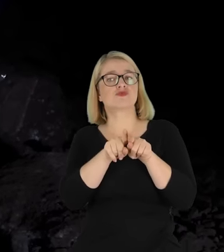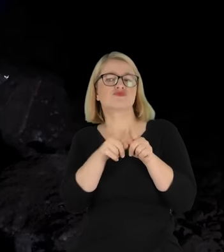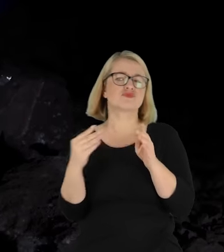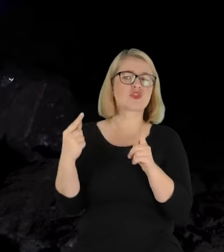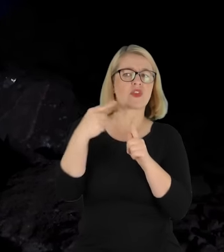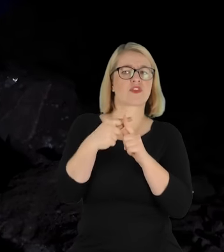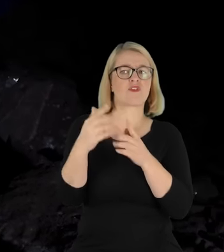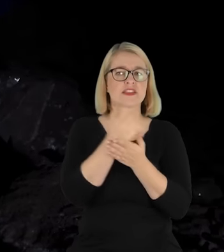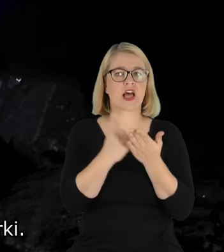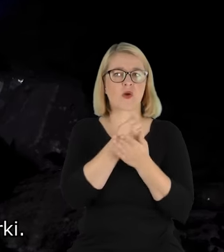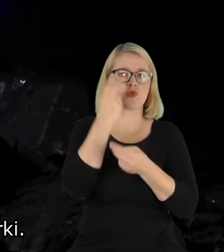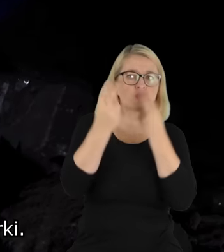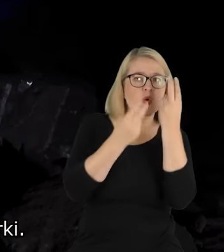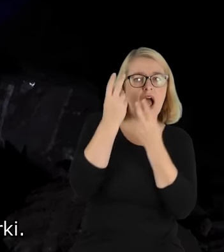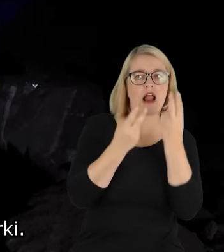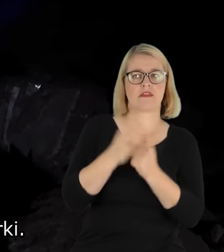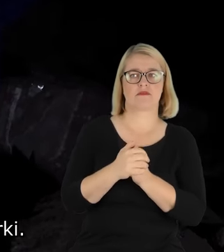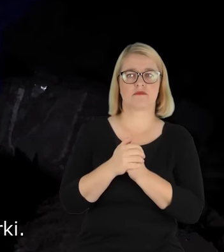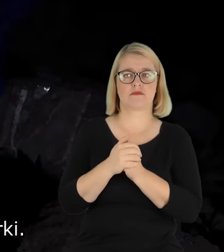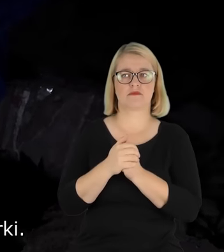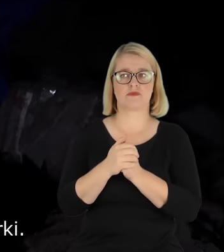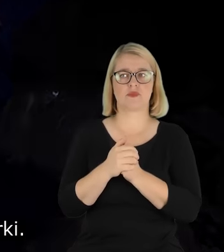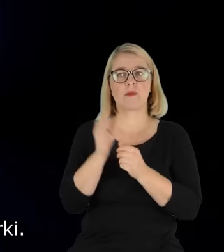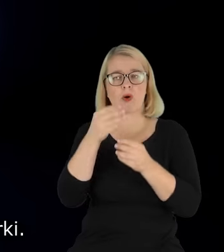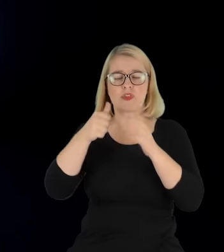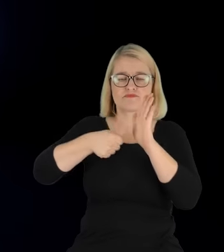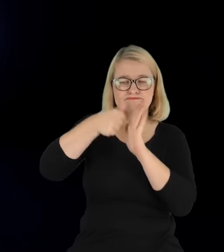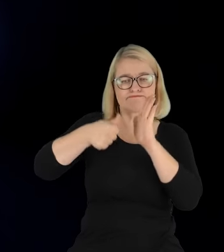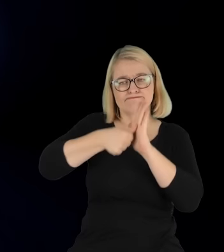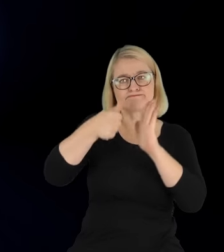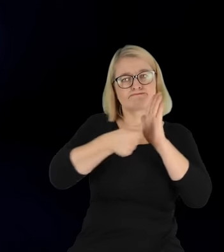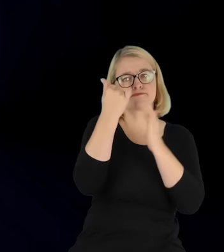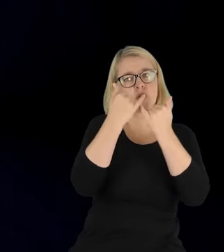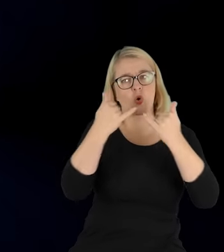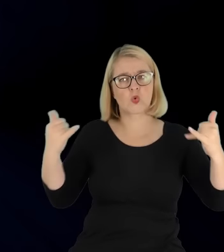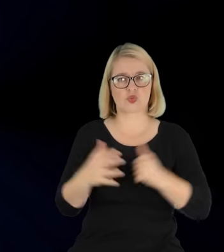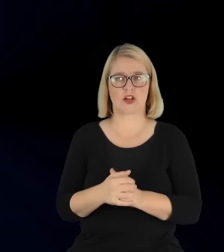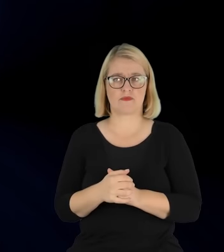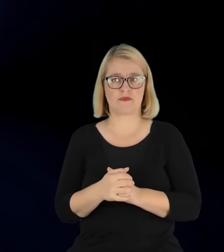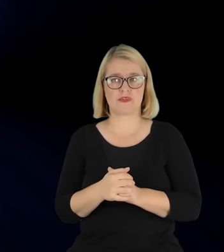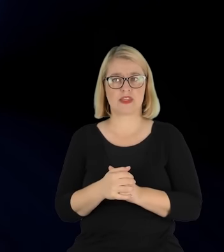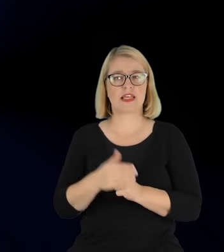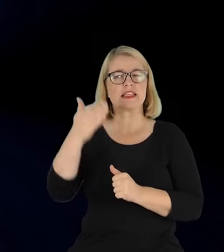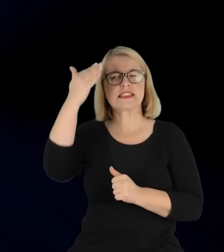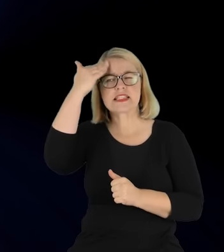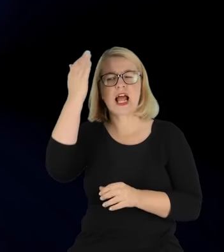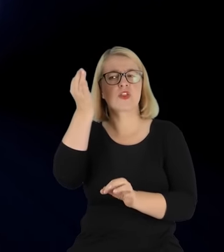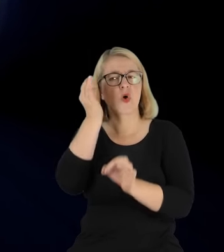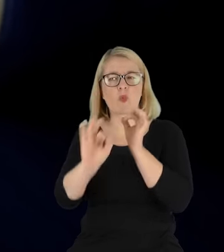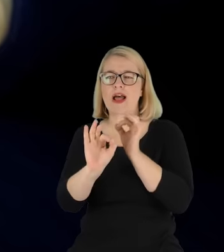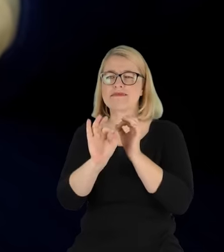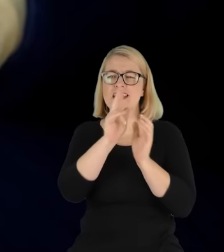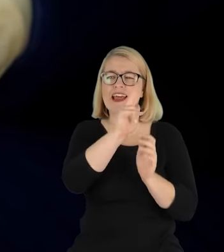Oni sobie dorabiali to, robili z tych kryształów różne figurki. No i oni znali te właśnie takie wszystkie stare